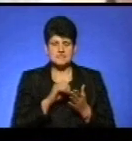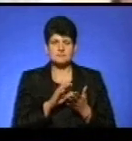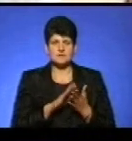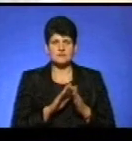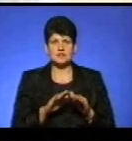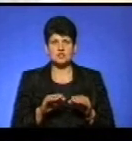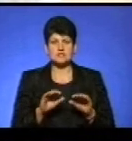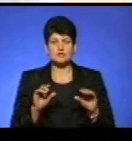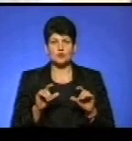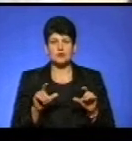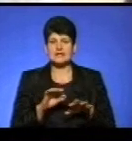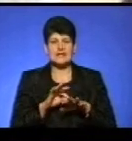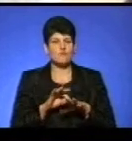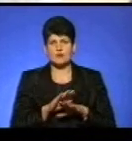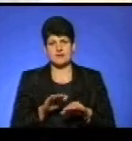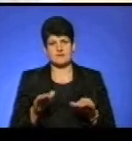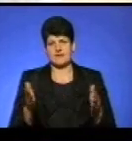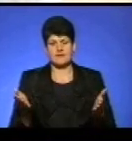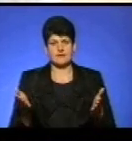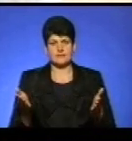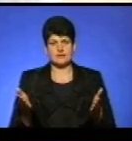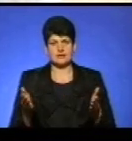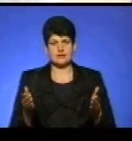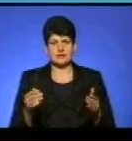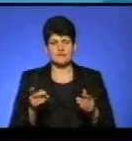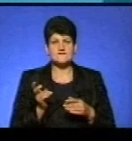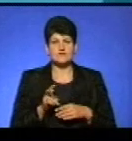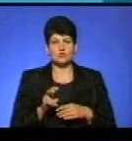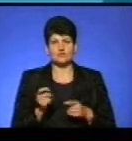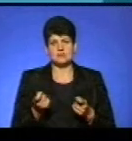дитячий садок, туди не водять дітей. Відвідуваність мала.